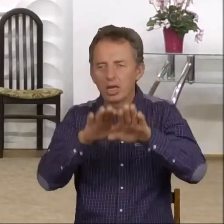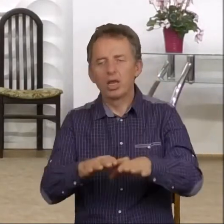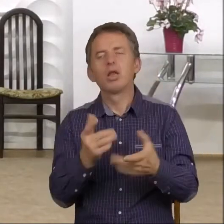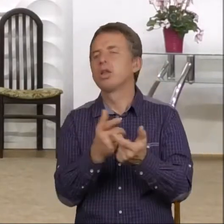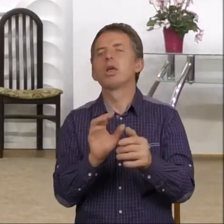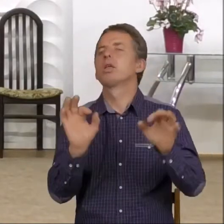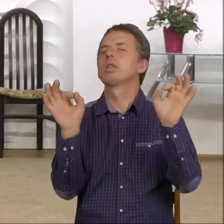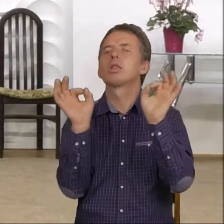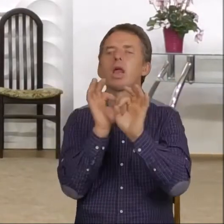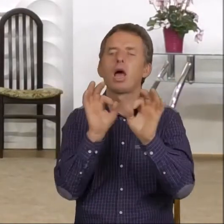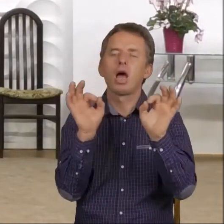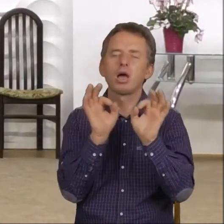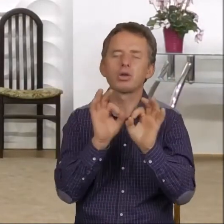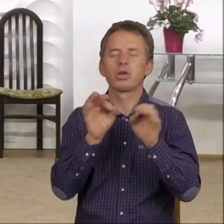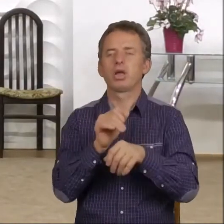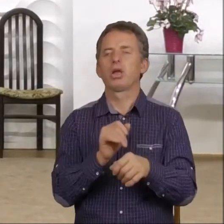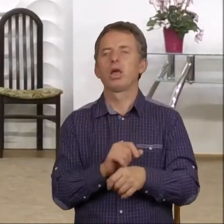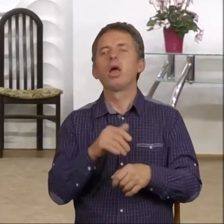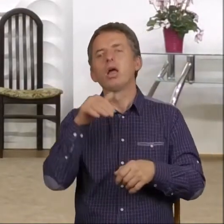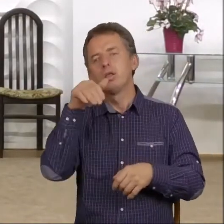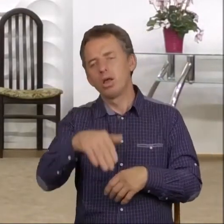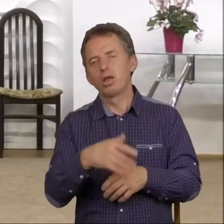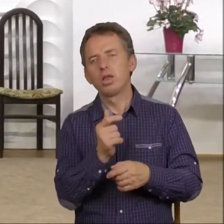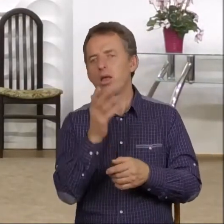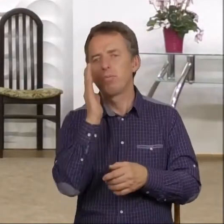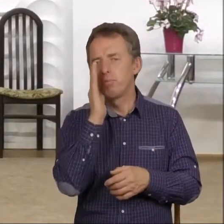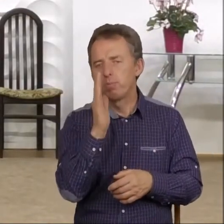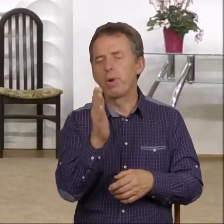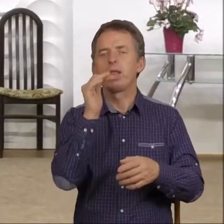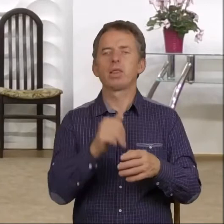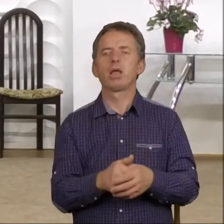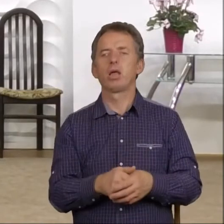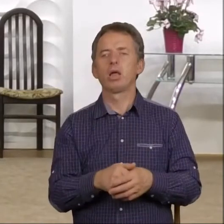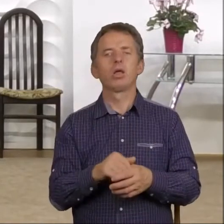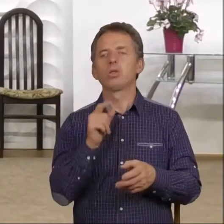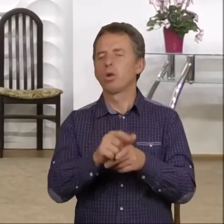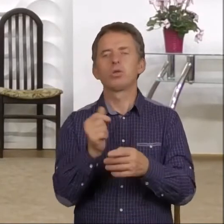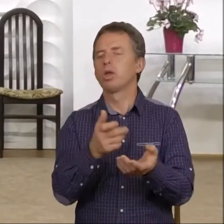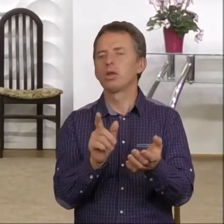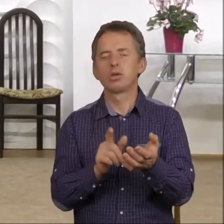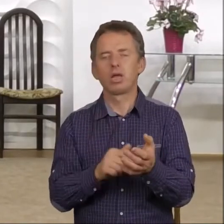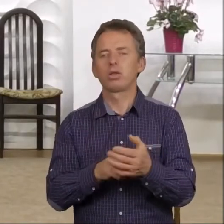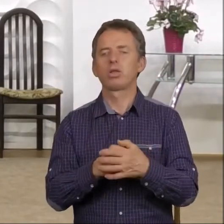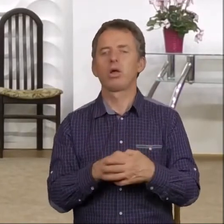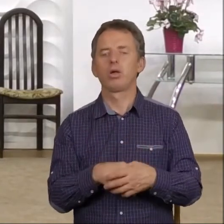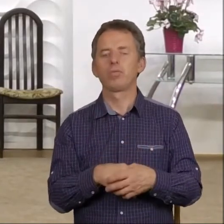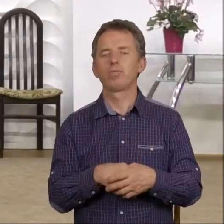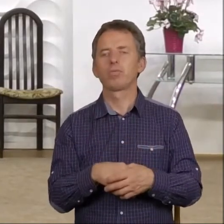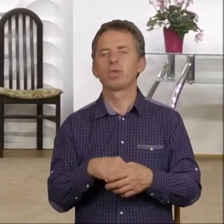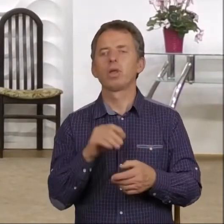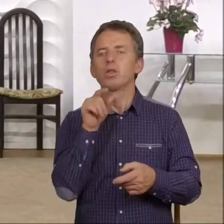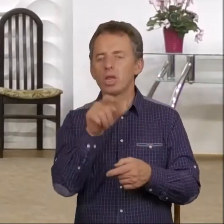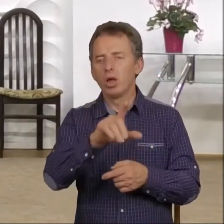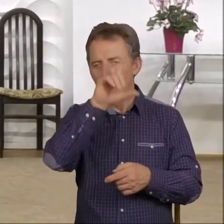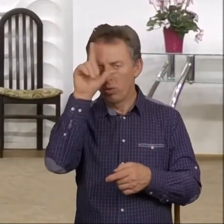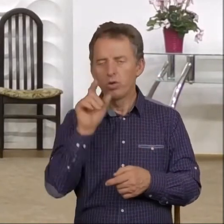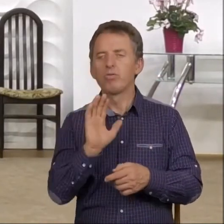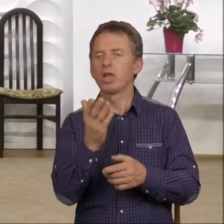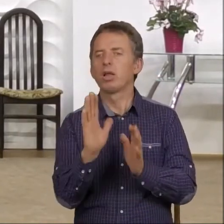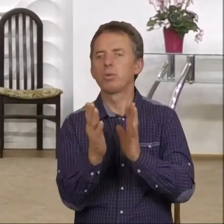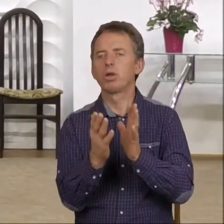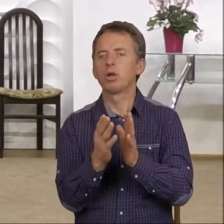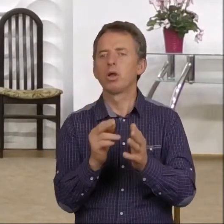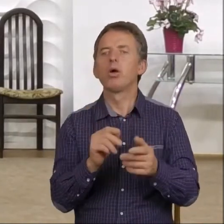strasznego. To już więcej nie będę. Albo nieczęsto. Ludzie w taki sposób